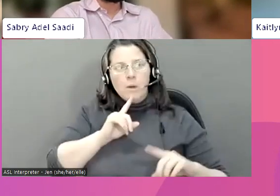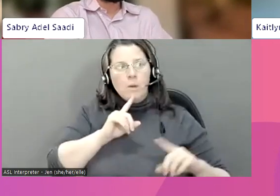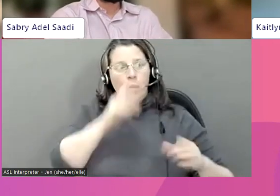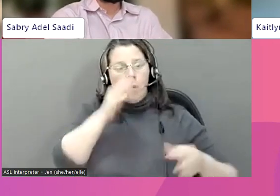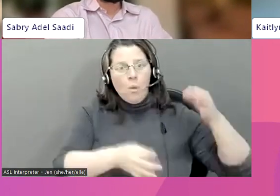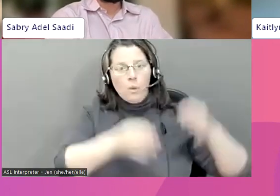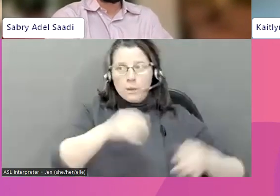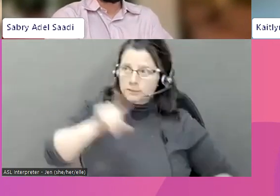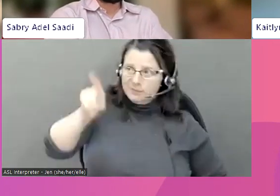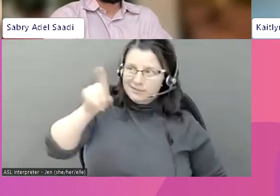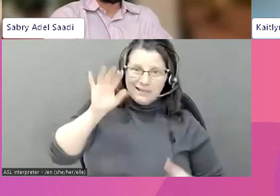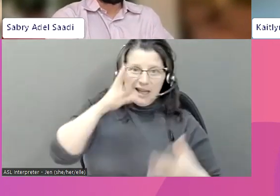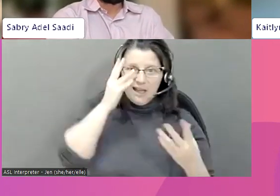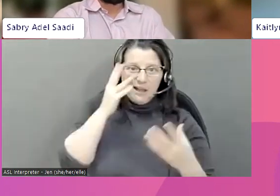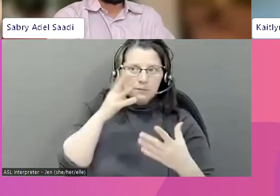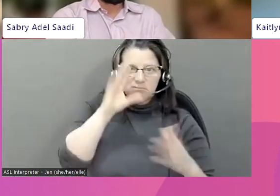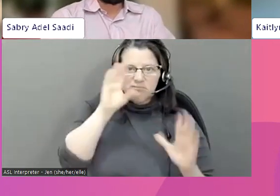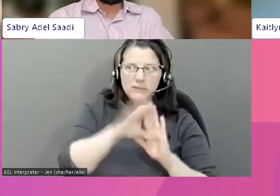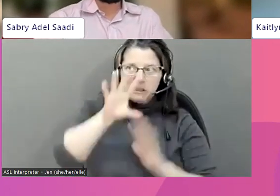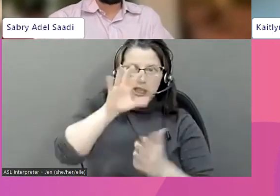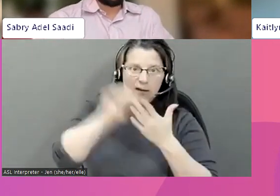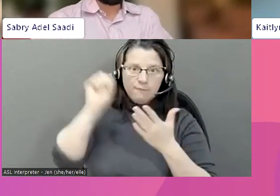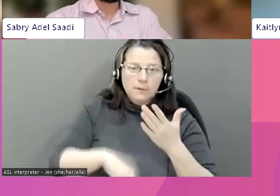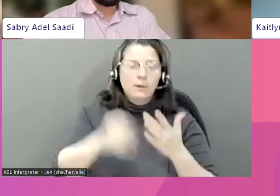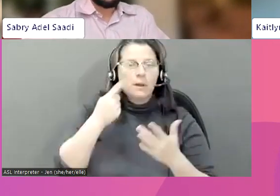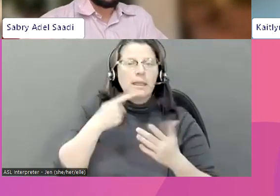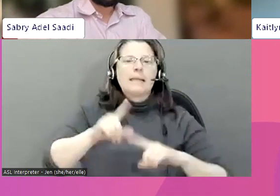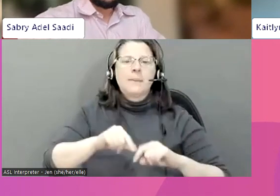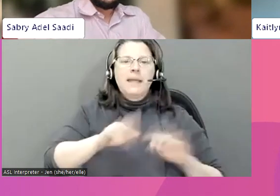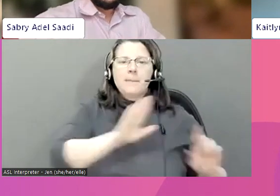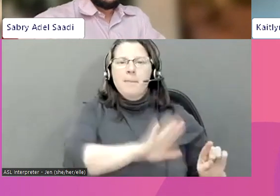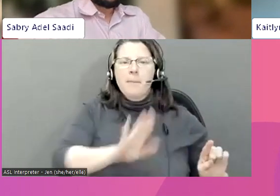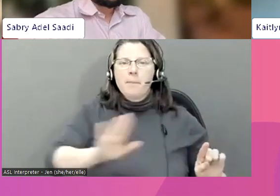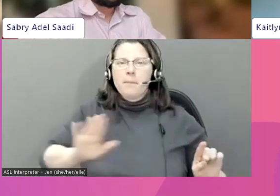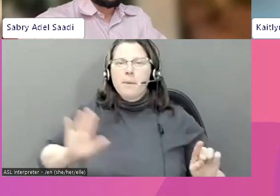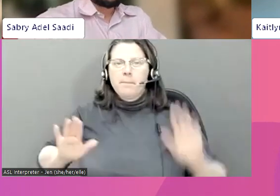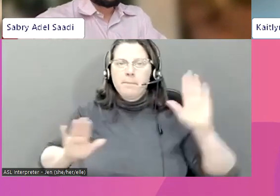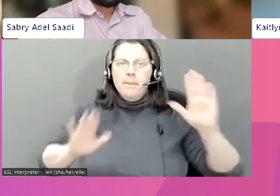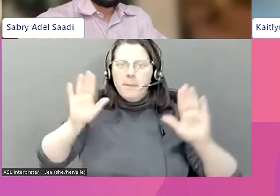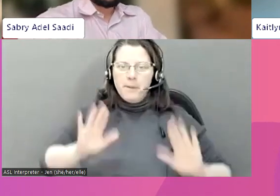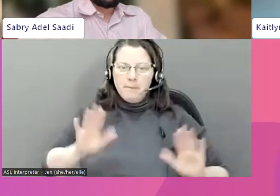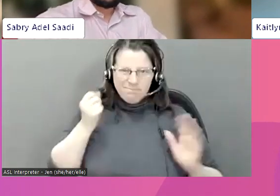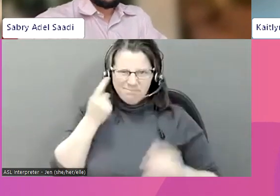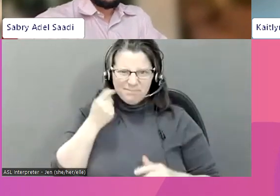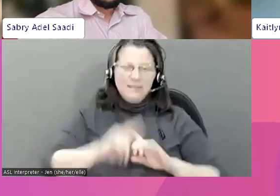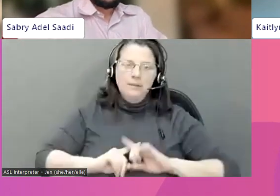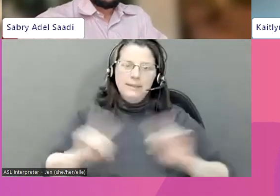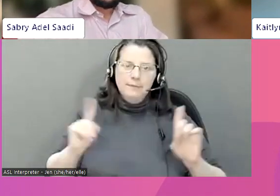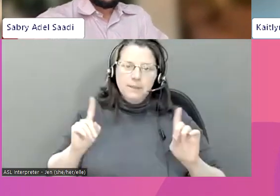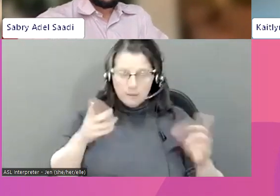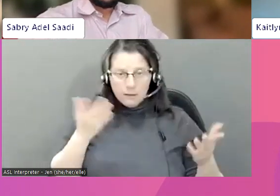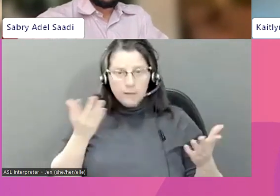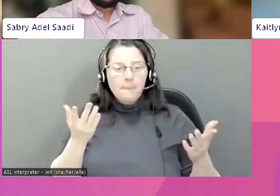demander à quelqu'un d'enlever le contenu, un endroit dans ce tribunal, il y aura des différences assez